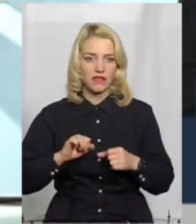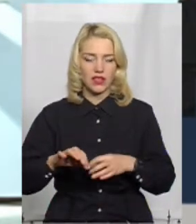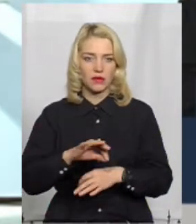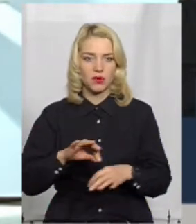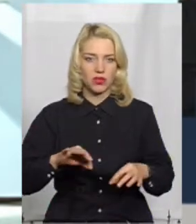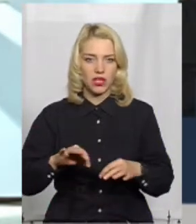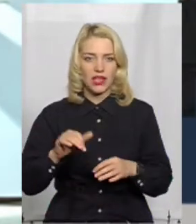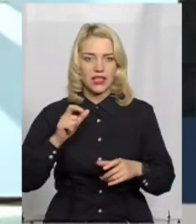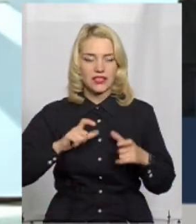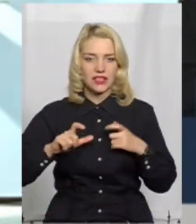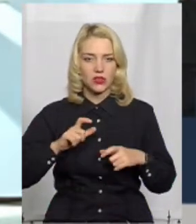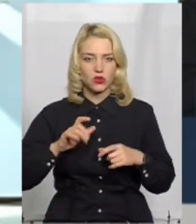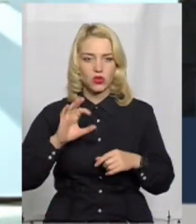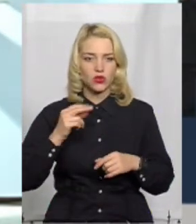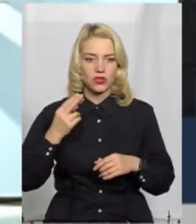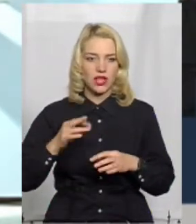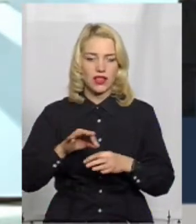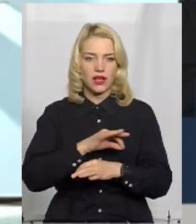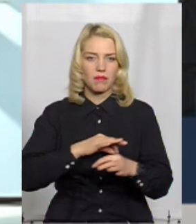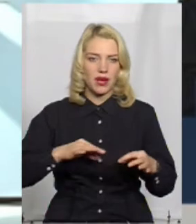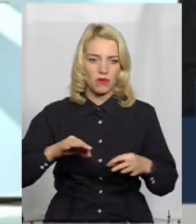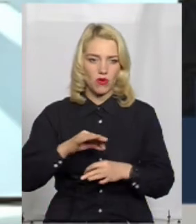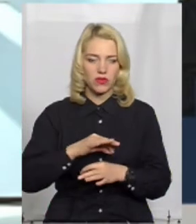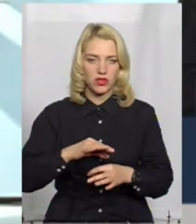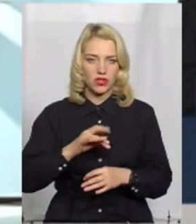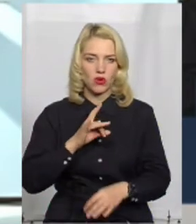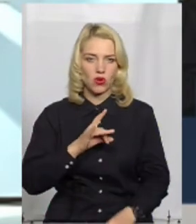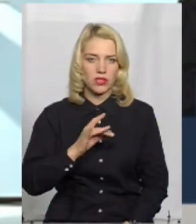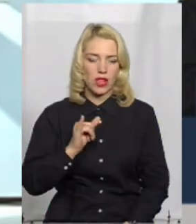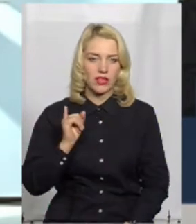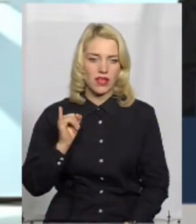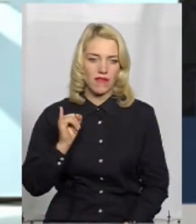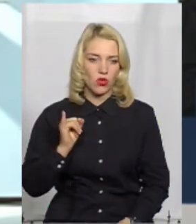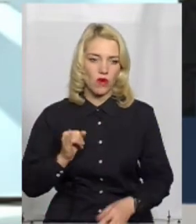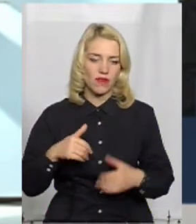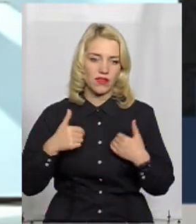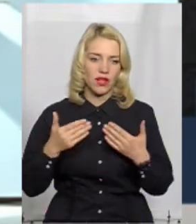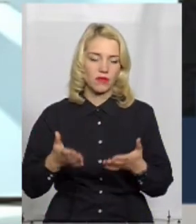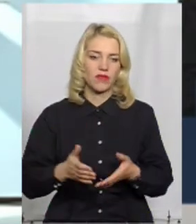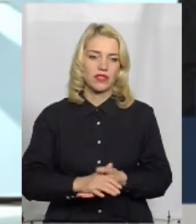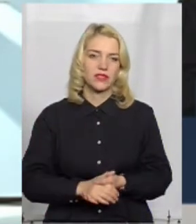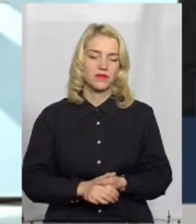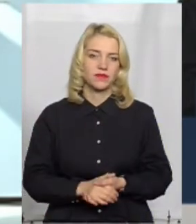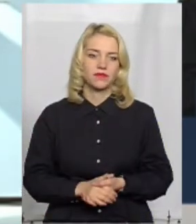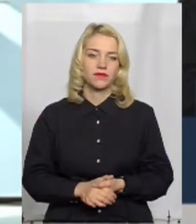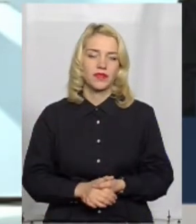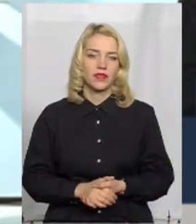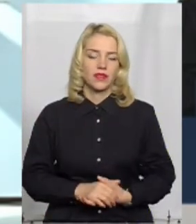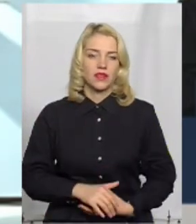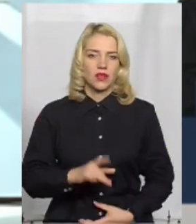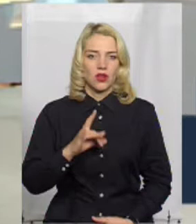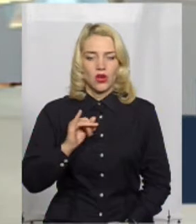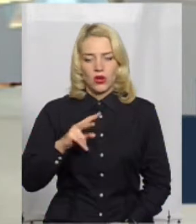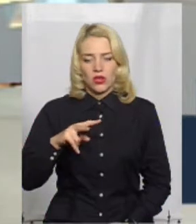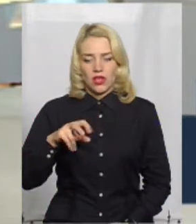проєкту інституту соціальних перемовників Роксолана Іванова. Вітаю вас, пані Роксолано. Пані